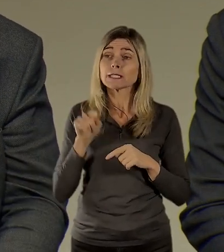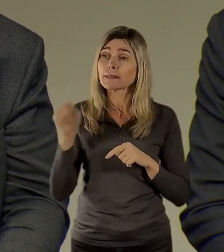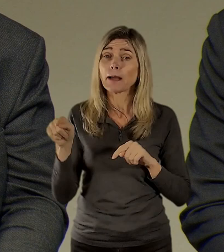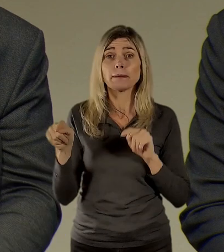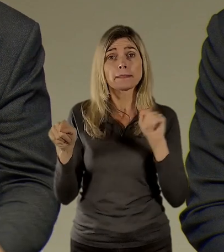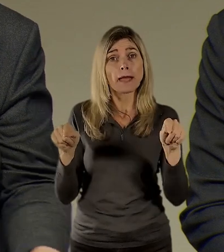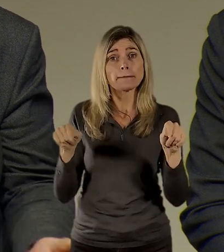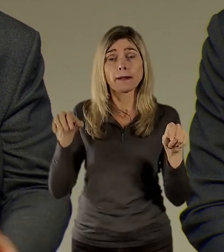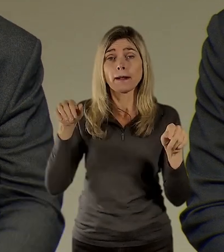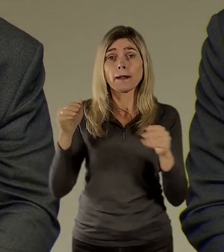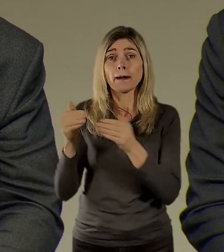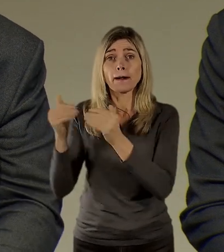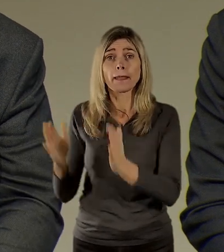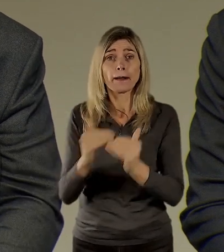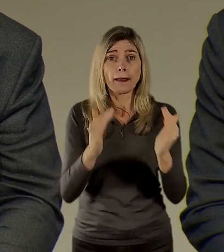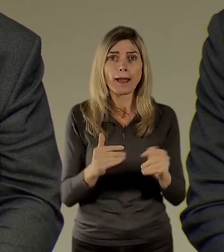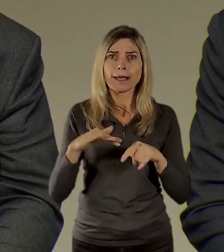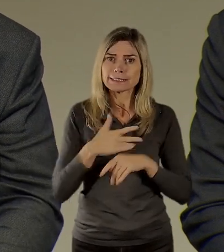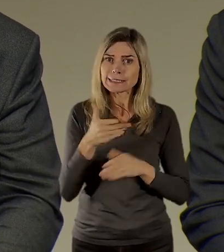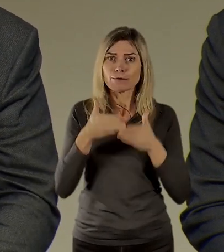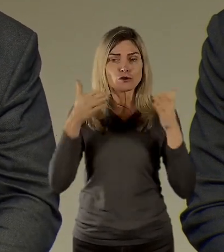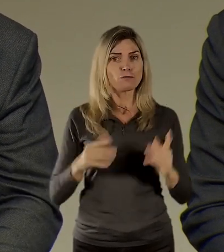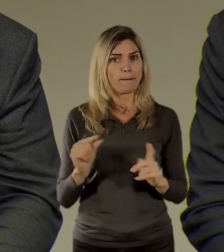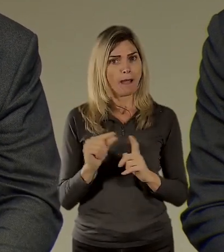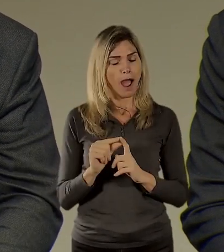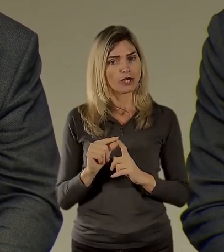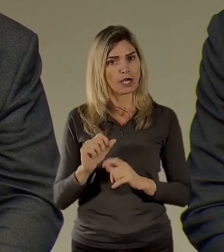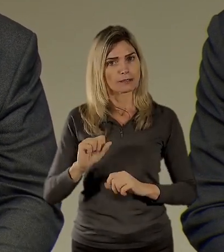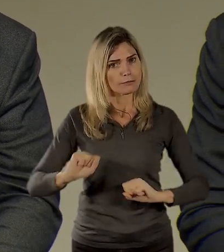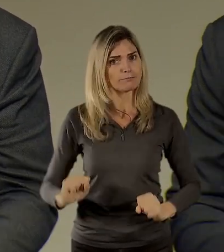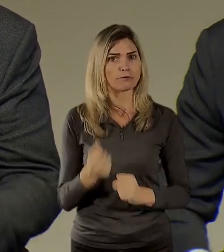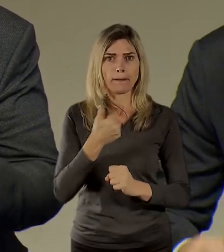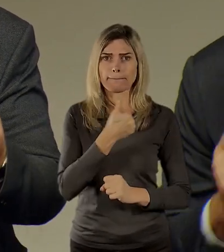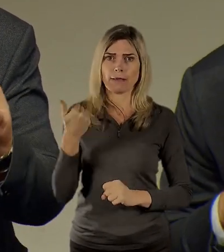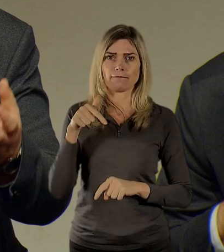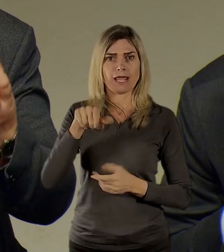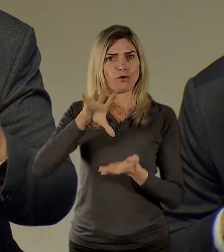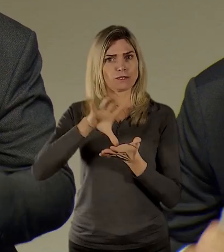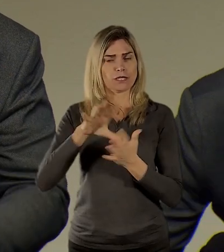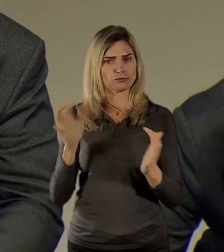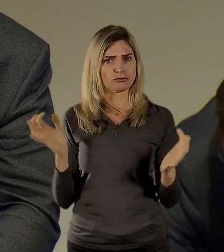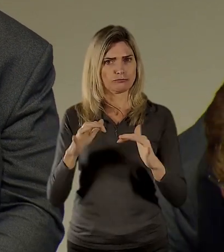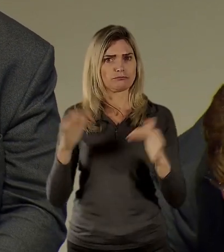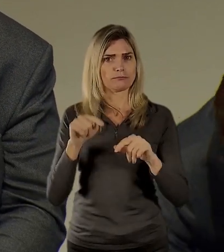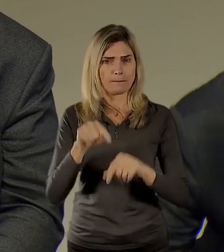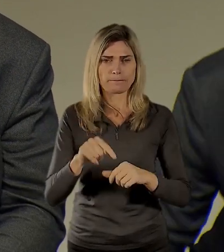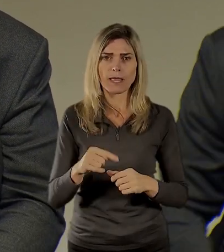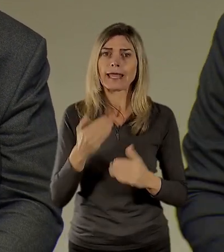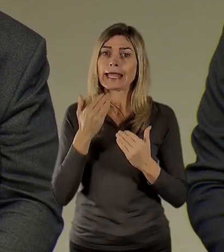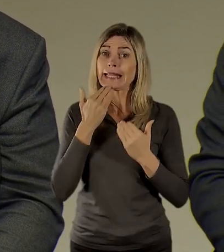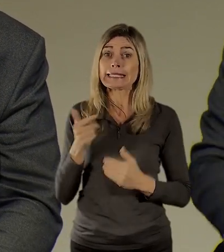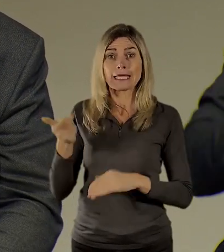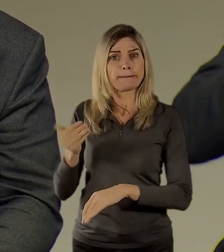území Prahy. A ten dům pážek prostě může být to základní ohnisko. Ale ještě jenom díky prostě Praze